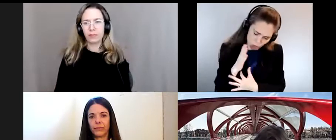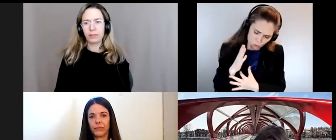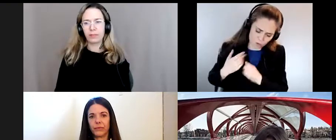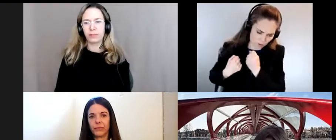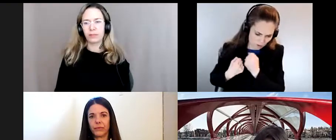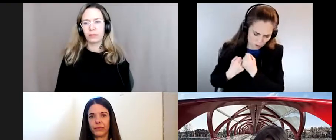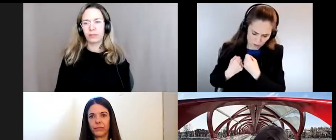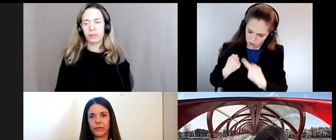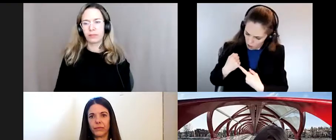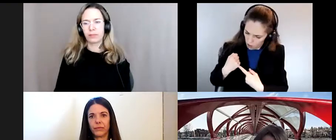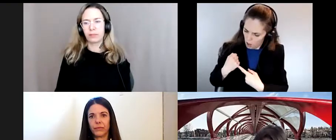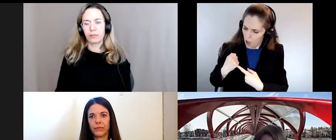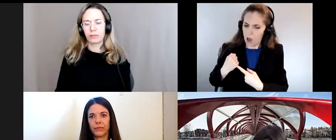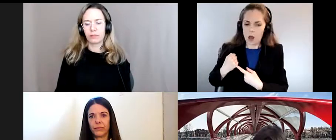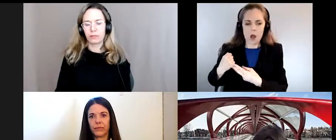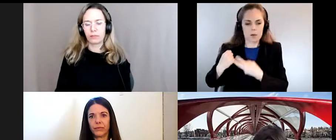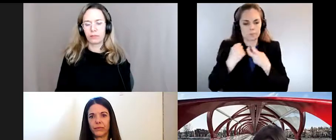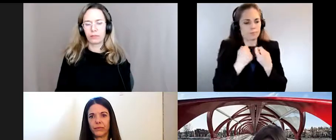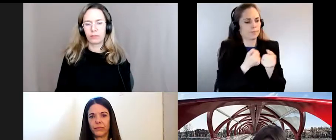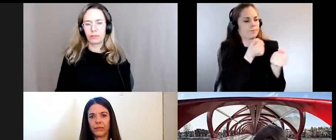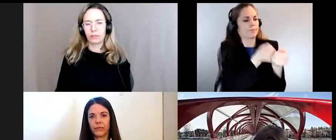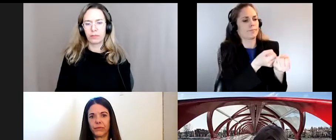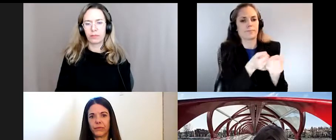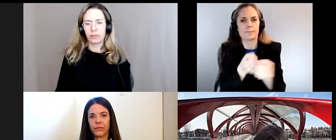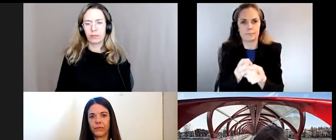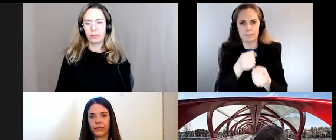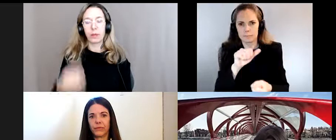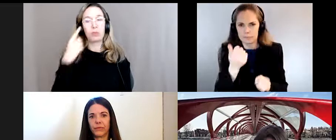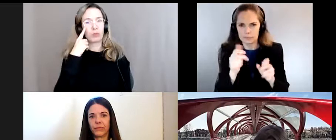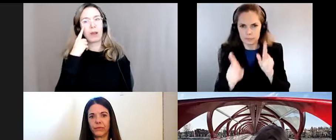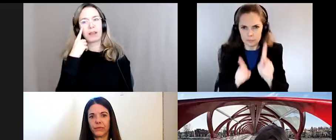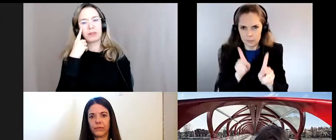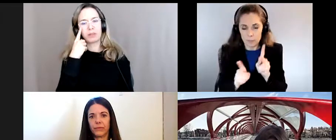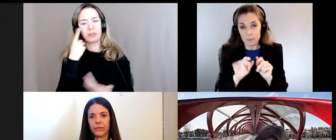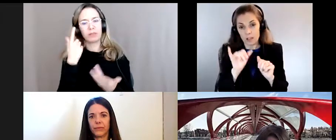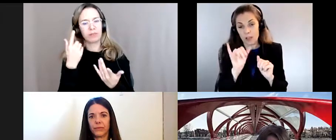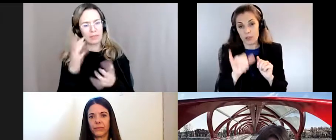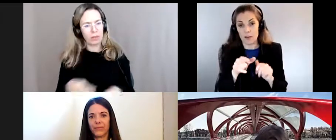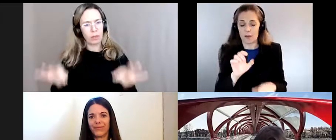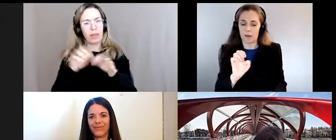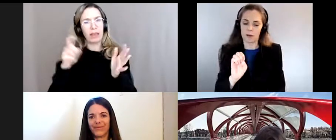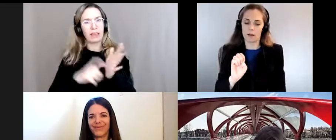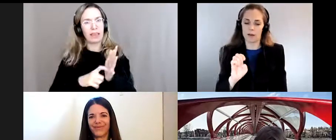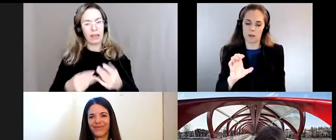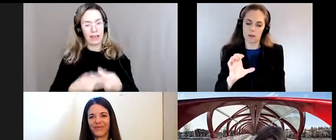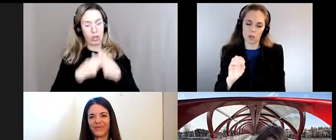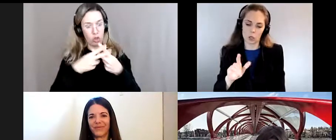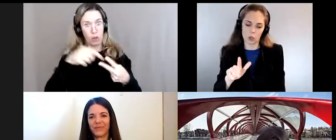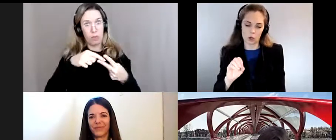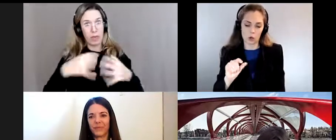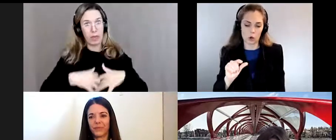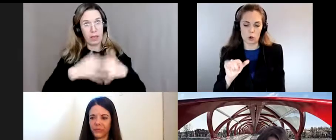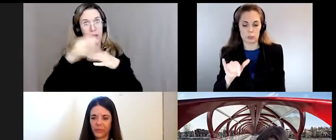et je crois que c'est un autre point important quand nous bâtissons une économie basée sur les soins